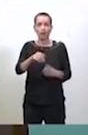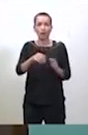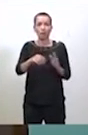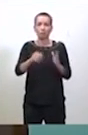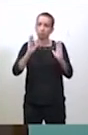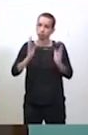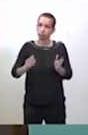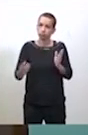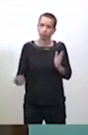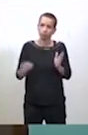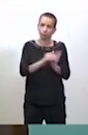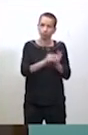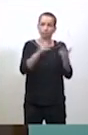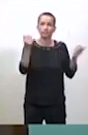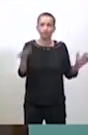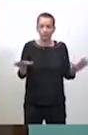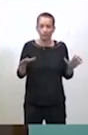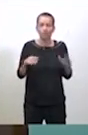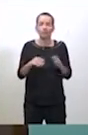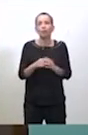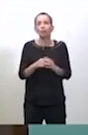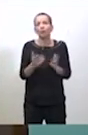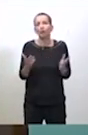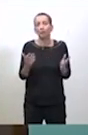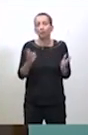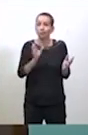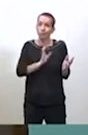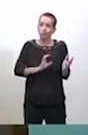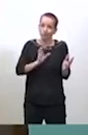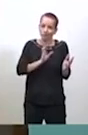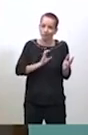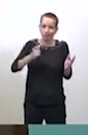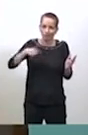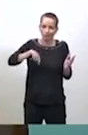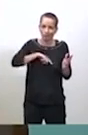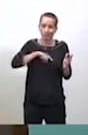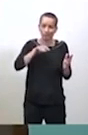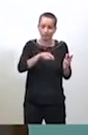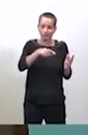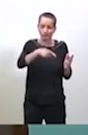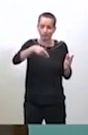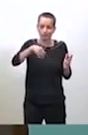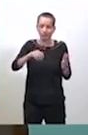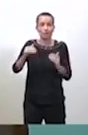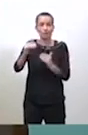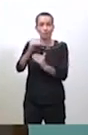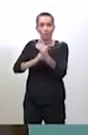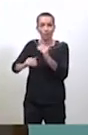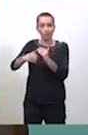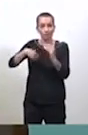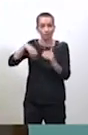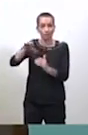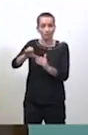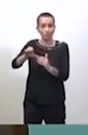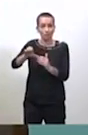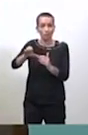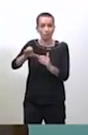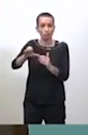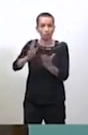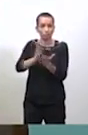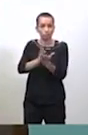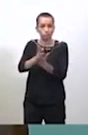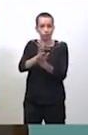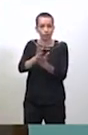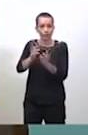faits, où on a vraiment essayé de resserrer notre programme d'investissement sur les projets que nous